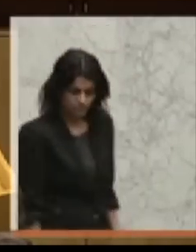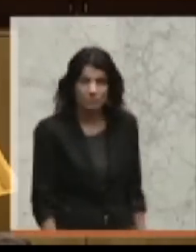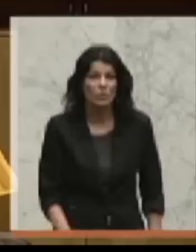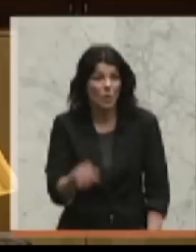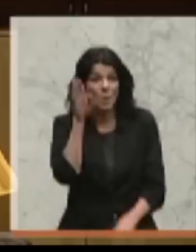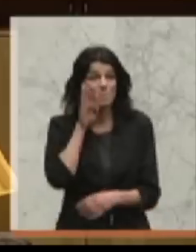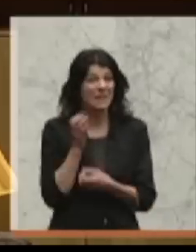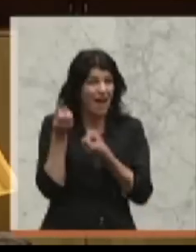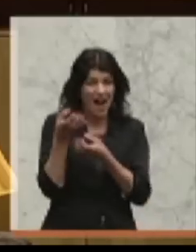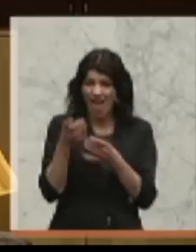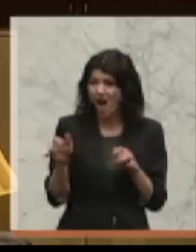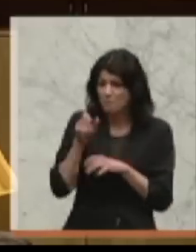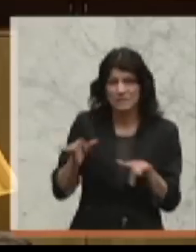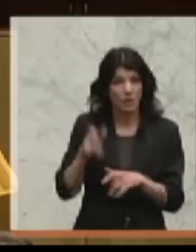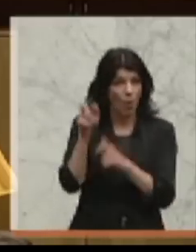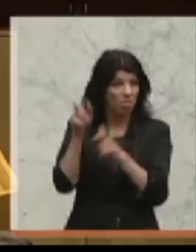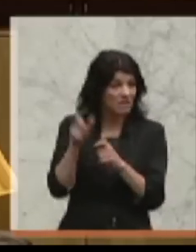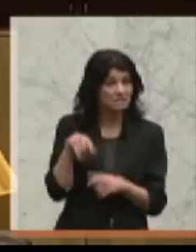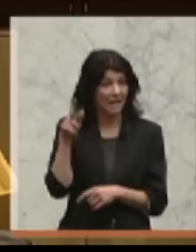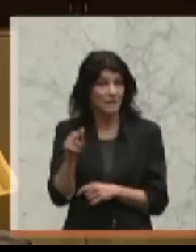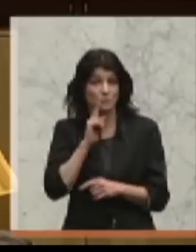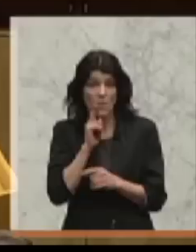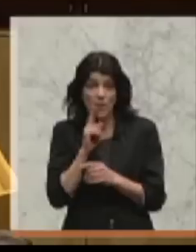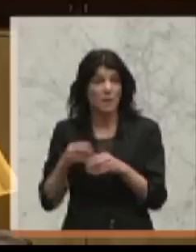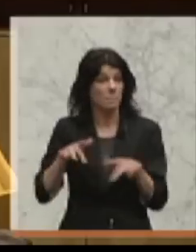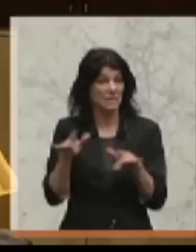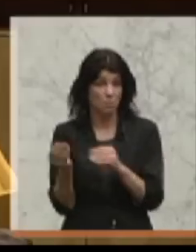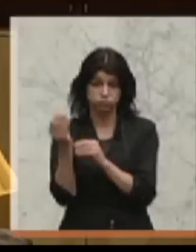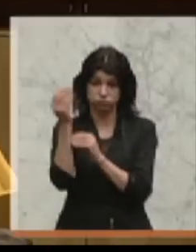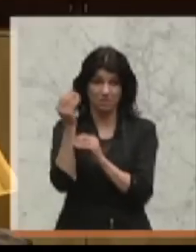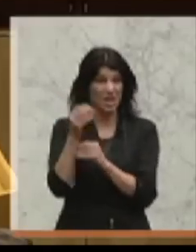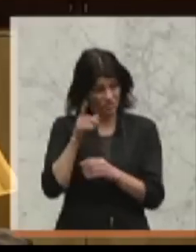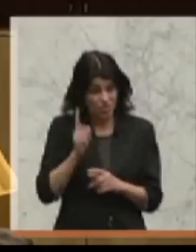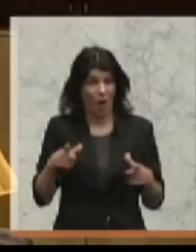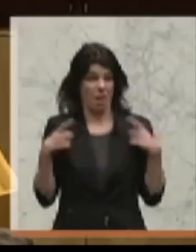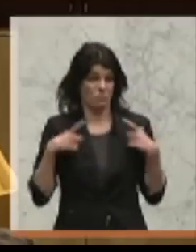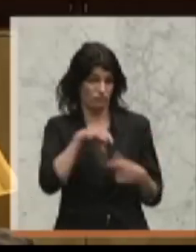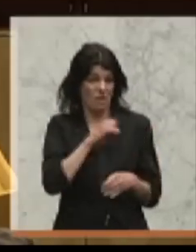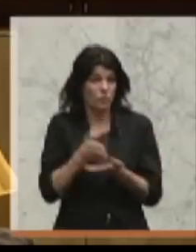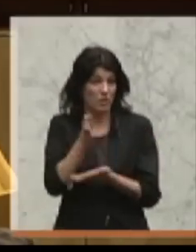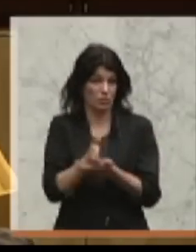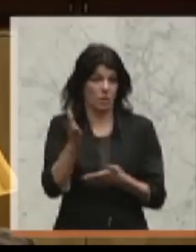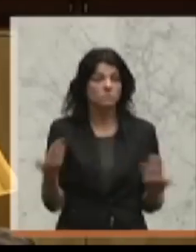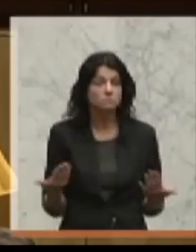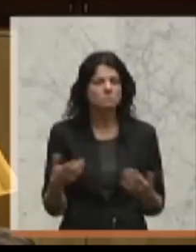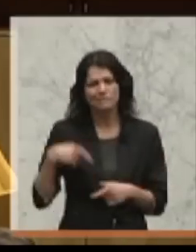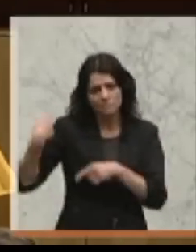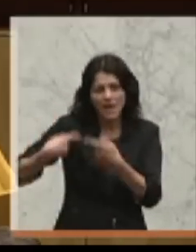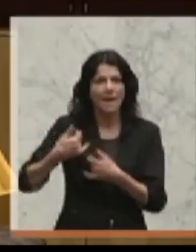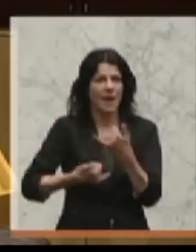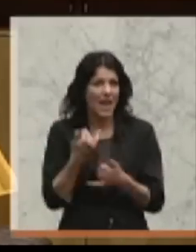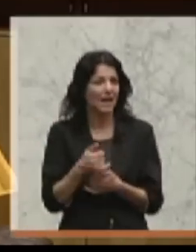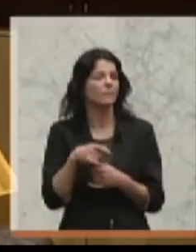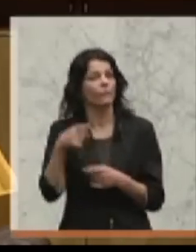Pensionserhöhung im Laufe der nächsten Jahre durchkommen wird. Er hat jährlich einen Verlust von 3 bis 4 Prozent in der